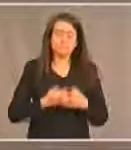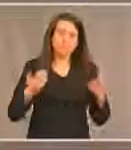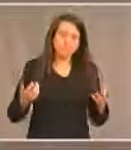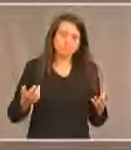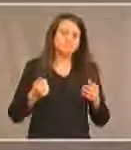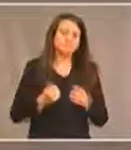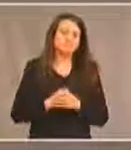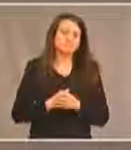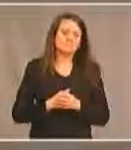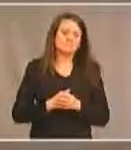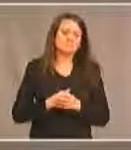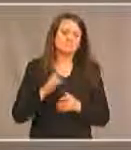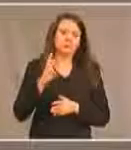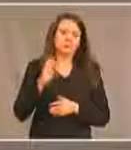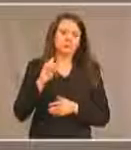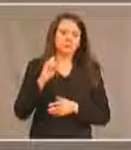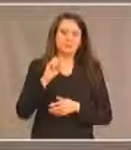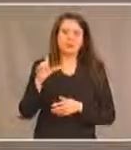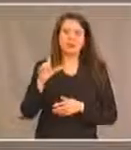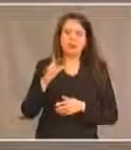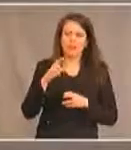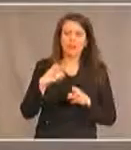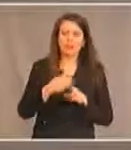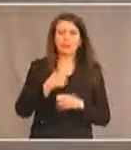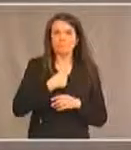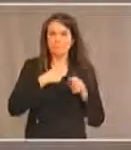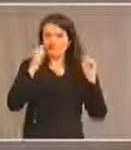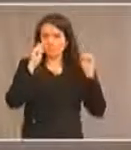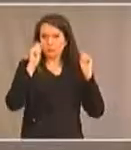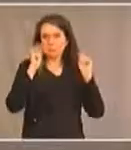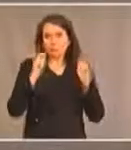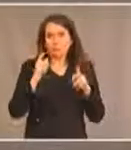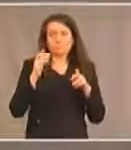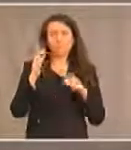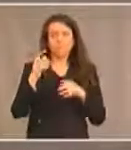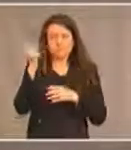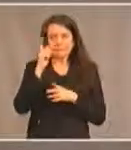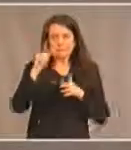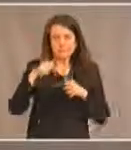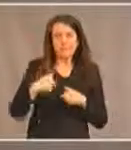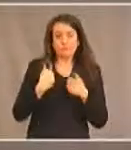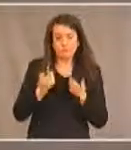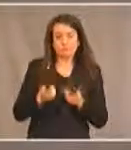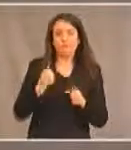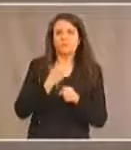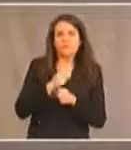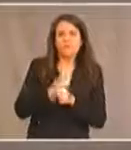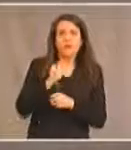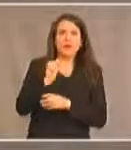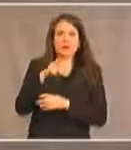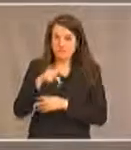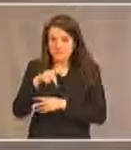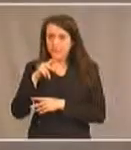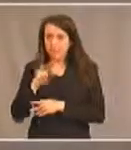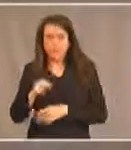compte tenu de la casquette que j'ai portée pendant bien des années dans ma communauté et dans mon travail avec l'APN au niveau de l